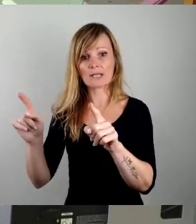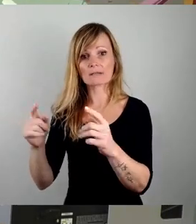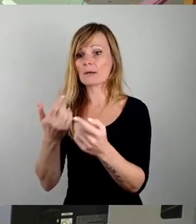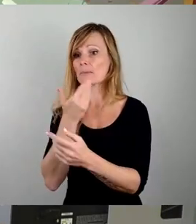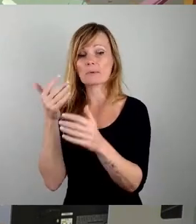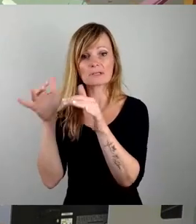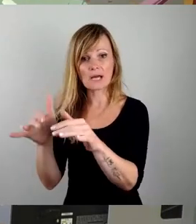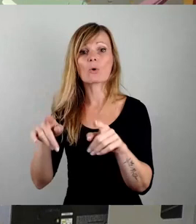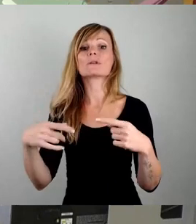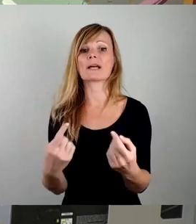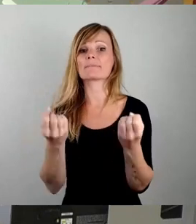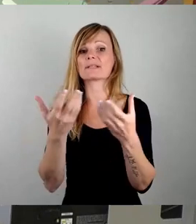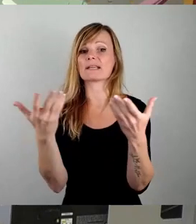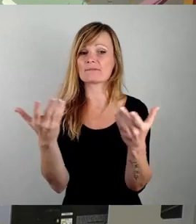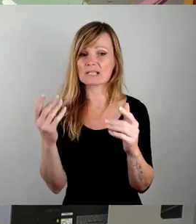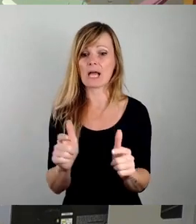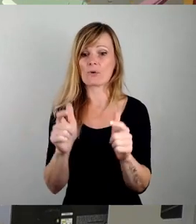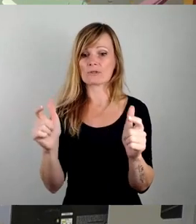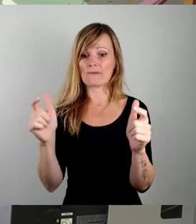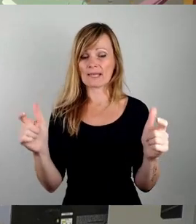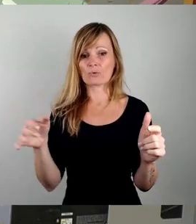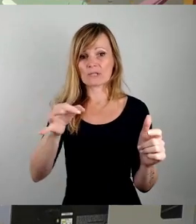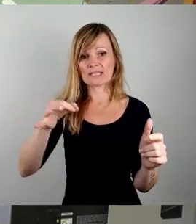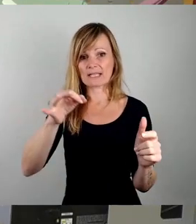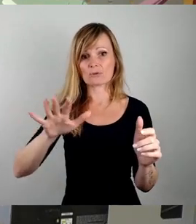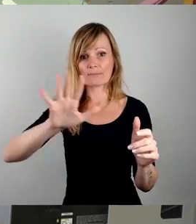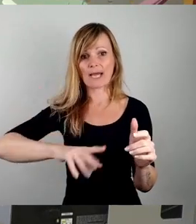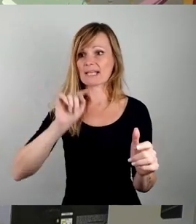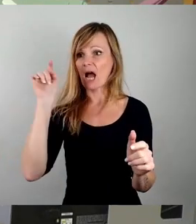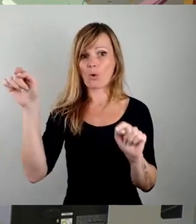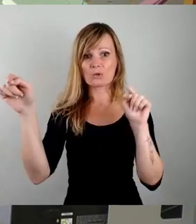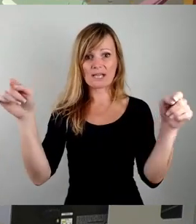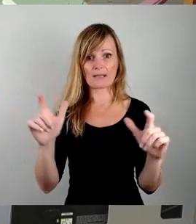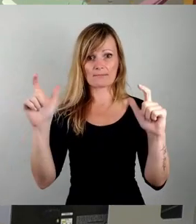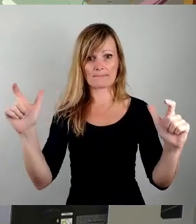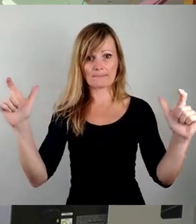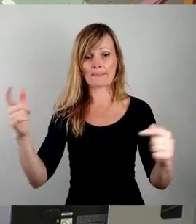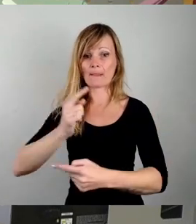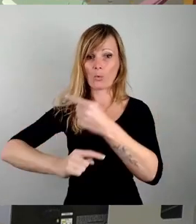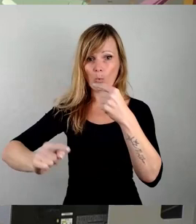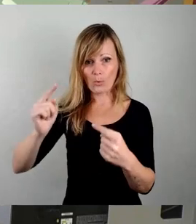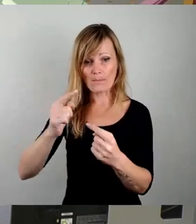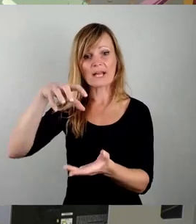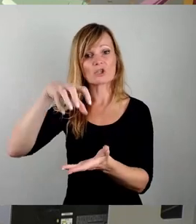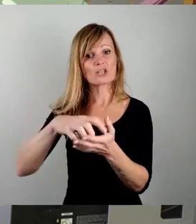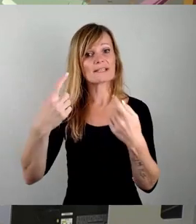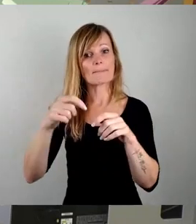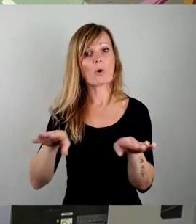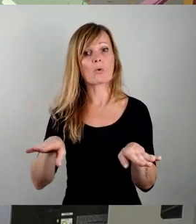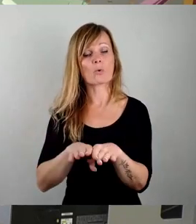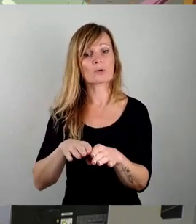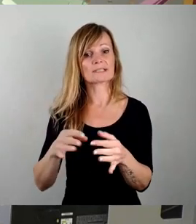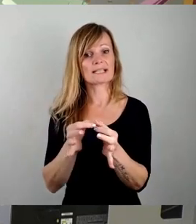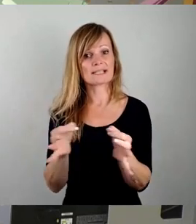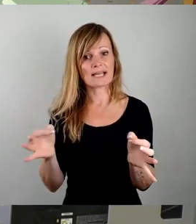Es besteht Druck auf die Ausweitung des Siedlungsbereichs im Außenbereich. Also die Umkehrung des städtebaulichen Grundsatzes der Innenentwicklung vor